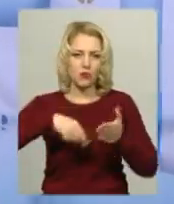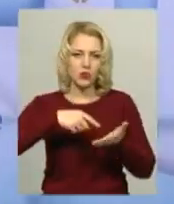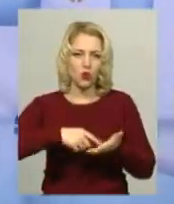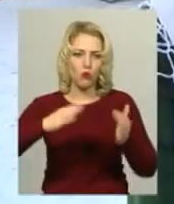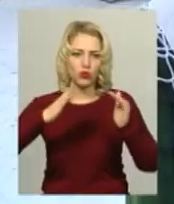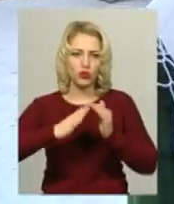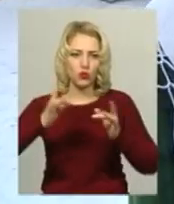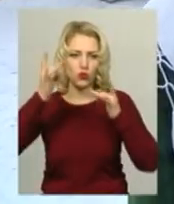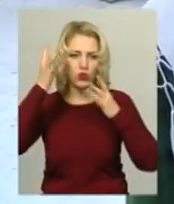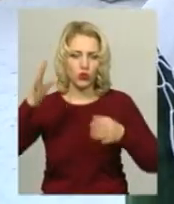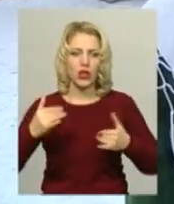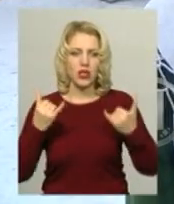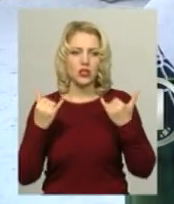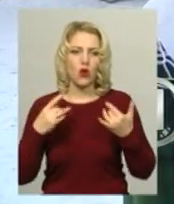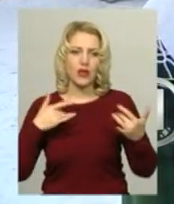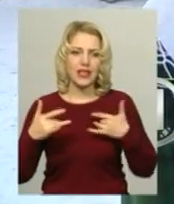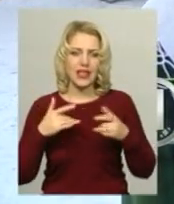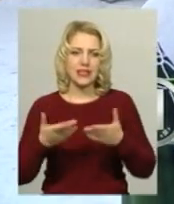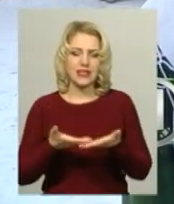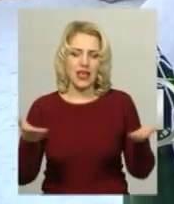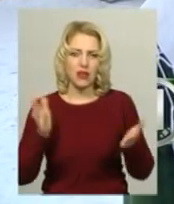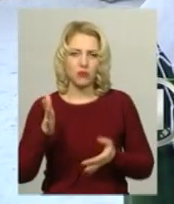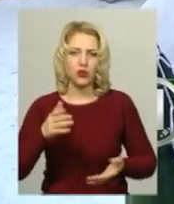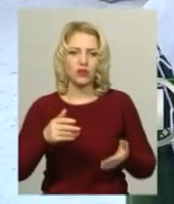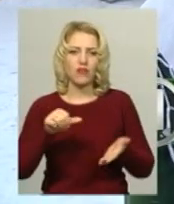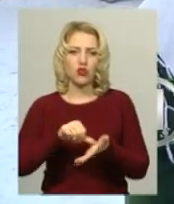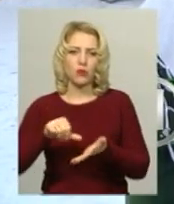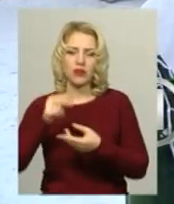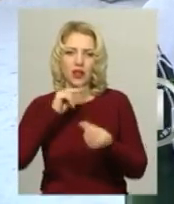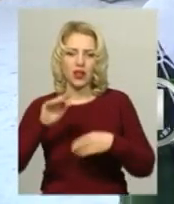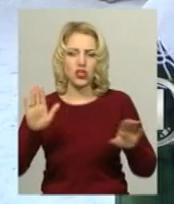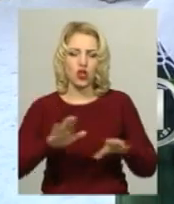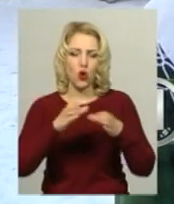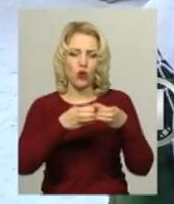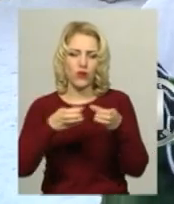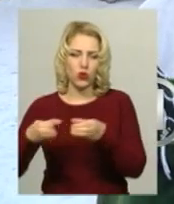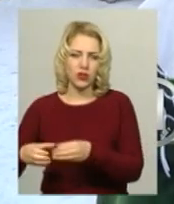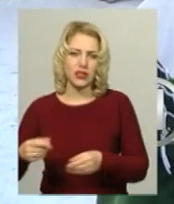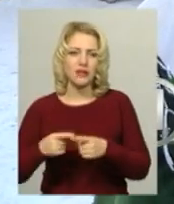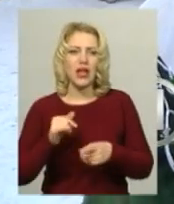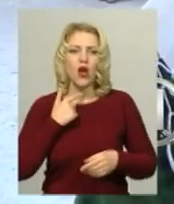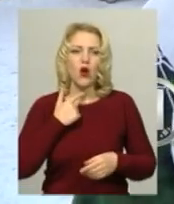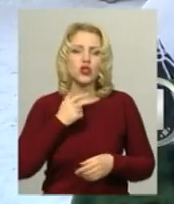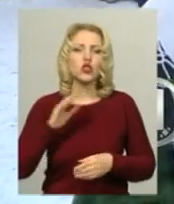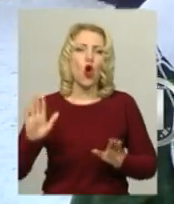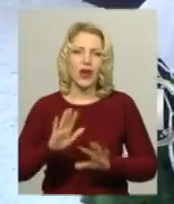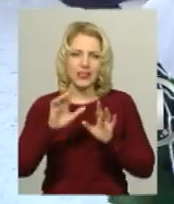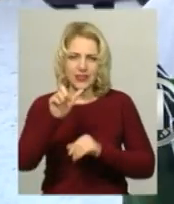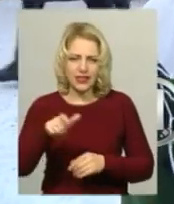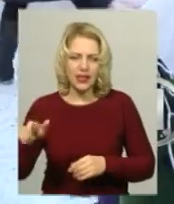культури. Сьогодні на сцені будуть виступати найкращі хорові колективи, найкращі солісти будуть дарувати всім хмельничанам свої